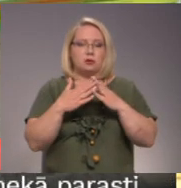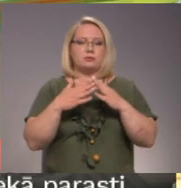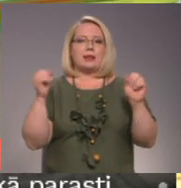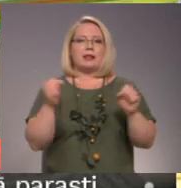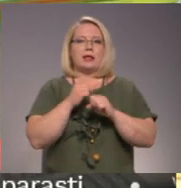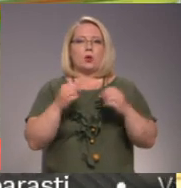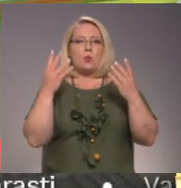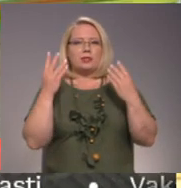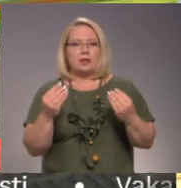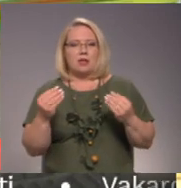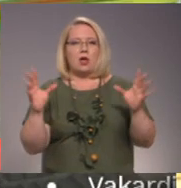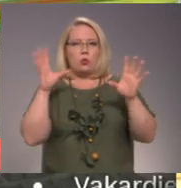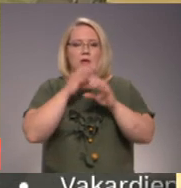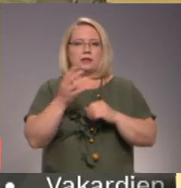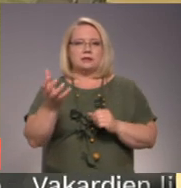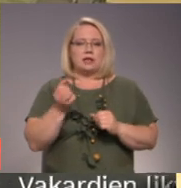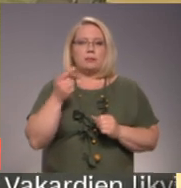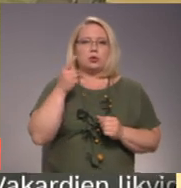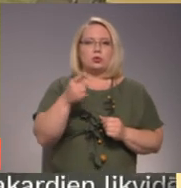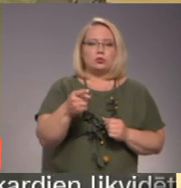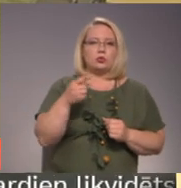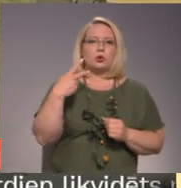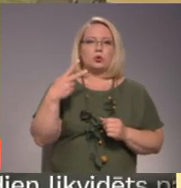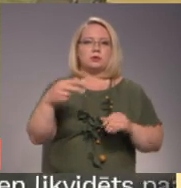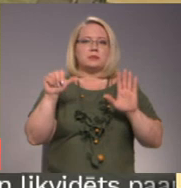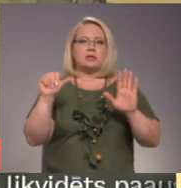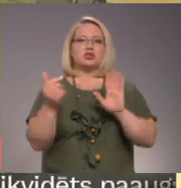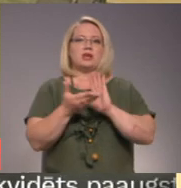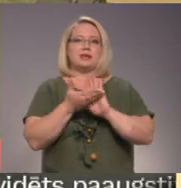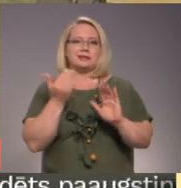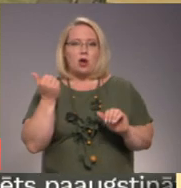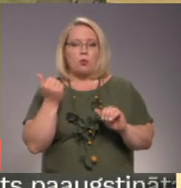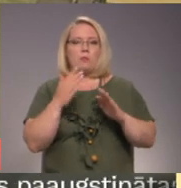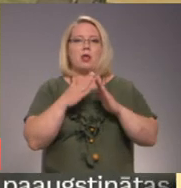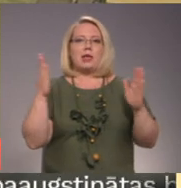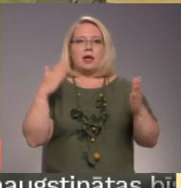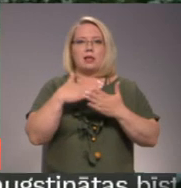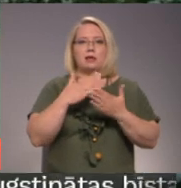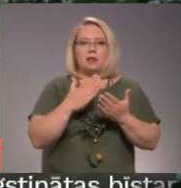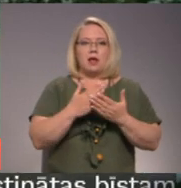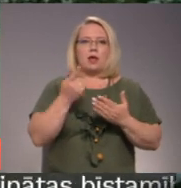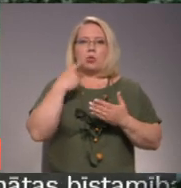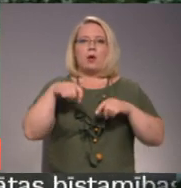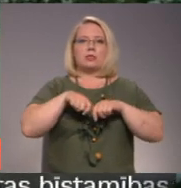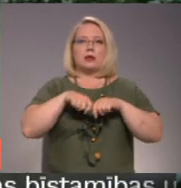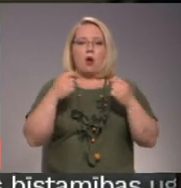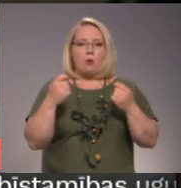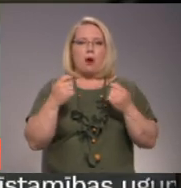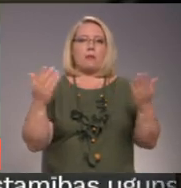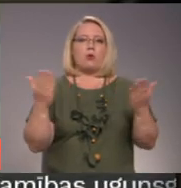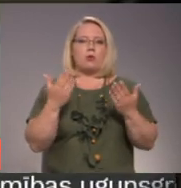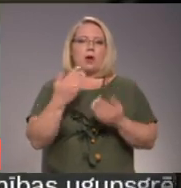dienā un naktē esam saņēmuši 1026 izsaukums. Viena liela dajā no traumām, ar kurām pie